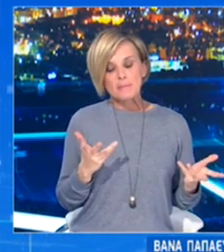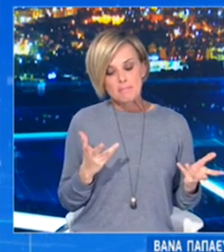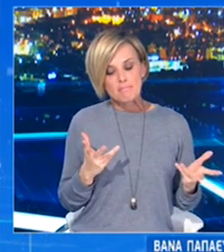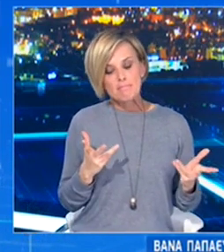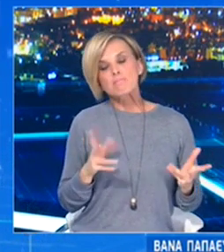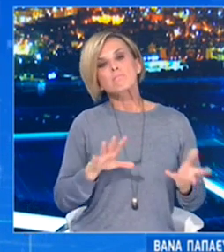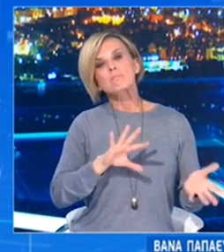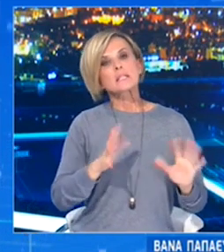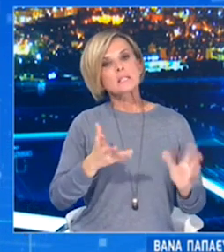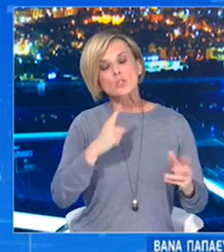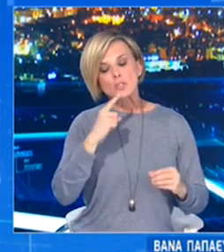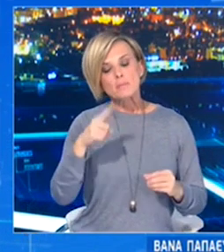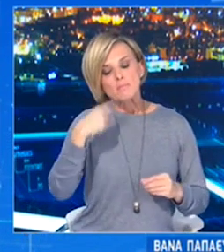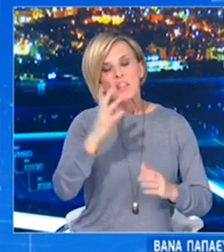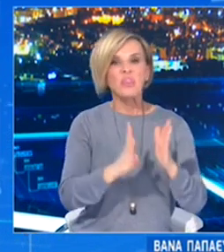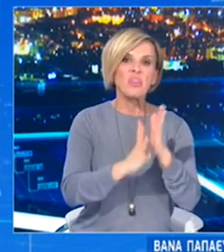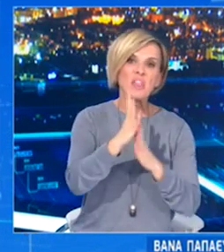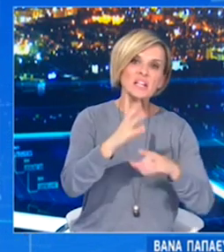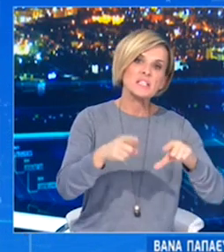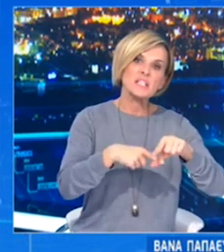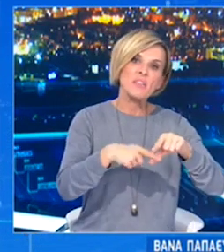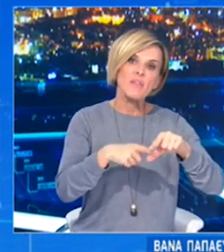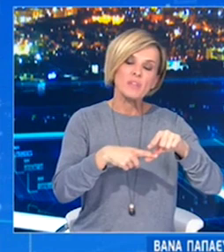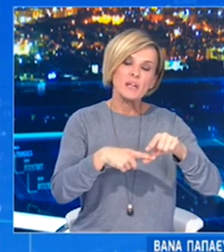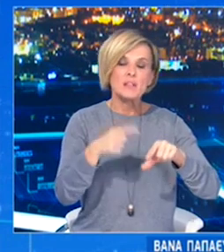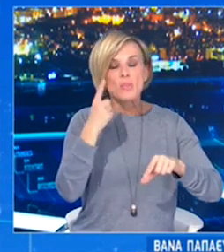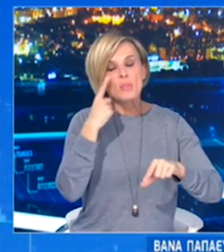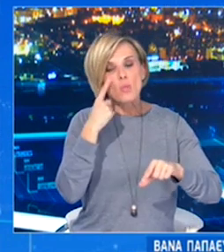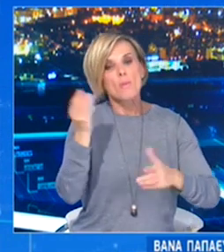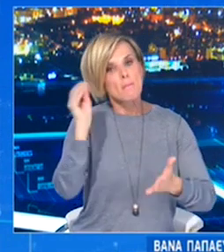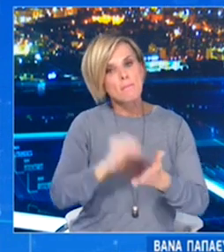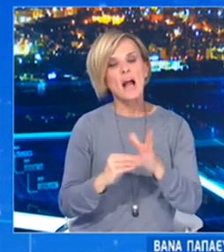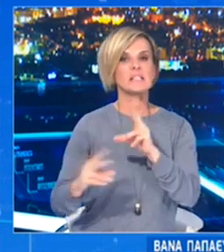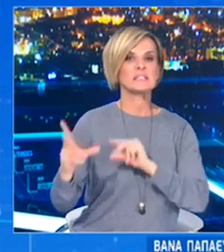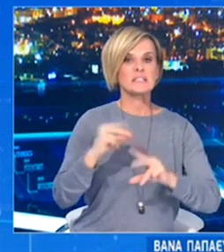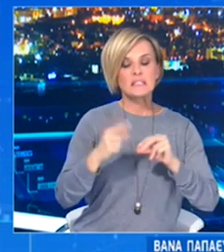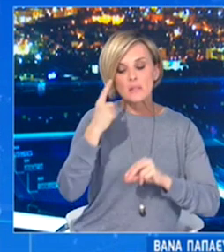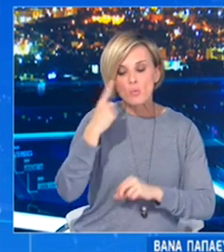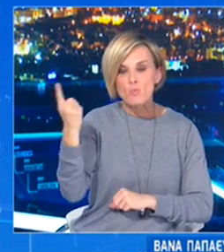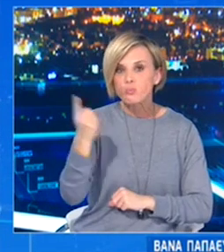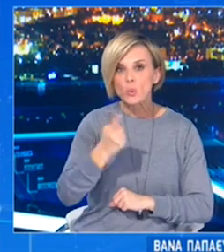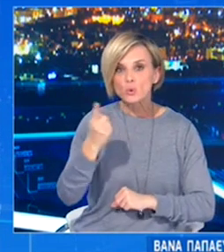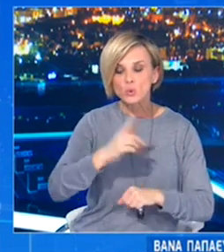συζητηθεί στις αρχές της επόμενης εβδομάδας για τις 14 του μηνός με τα νέα επιδημιολογικά δεδομένα.